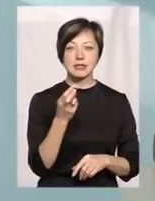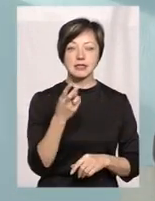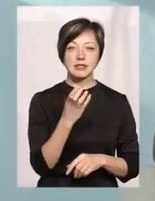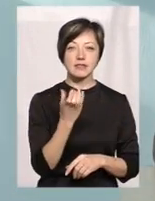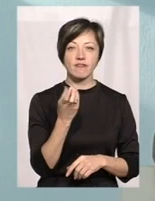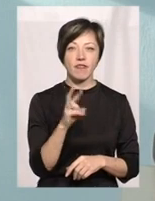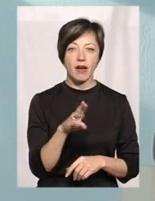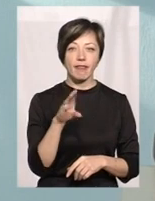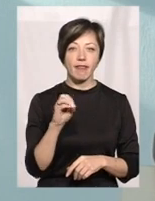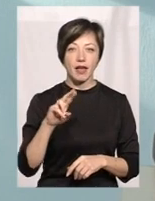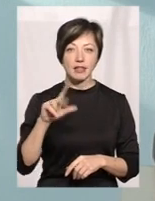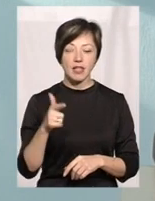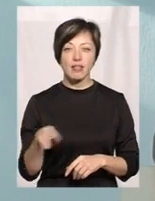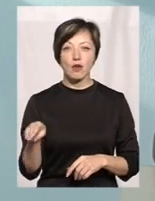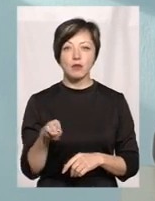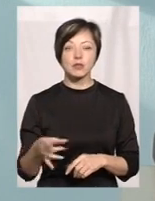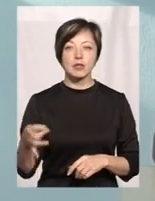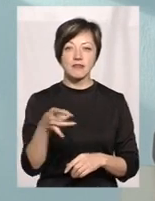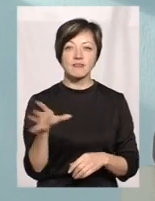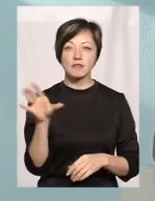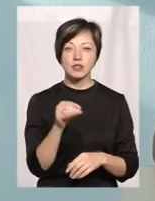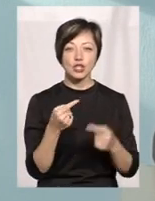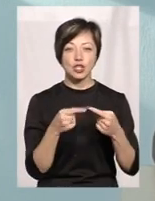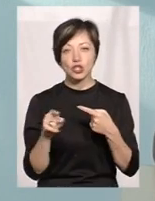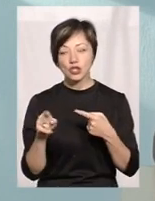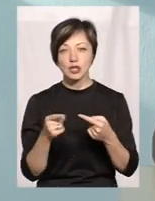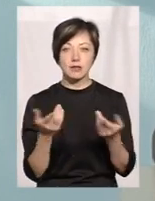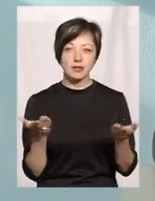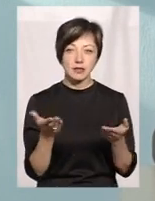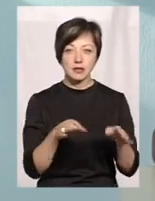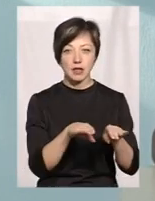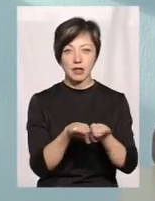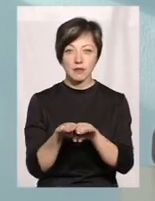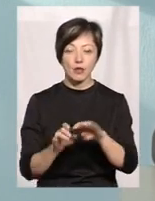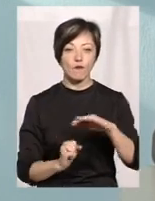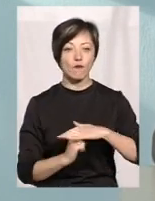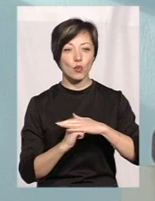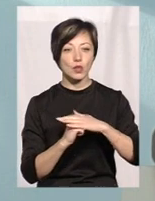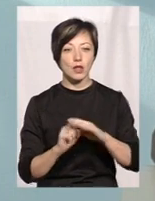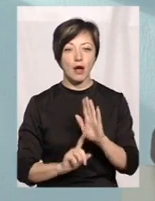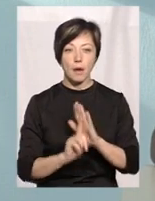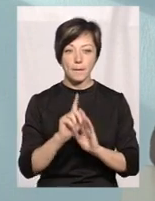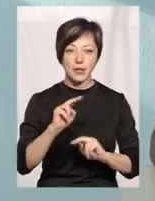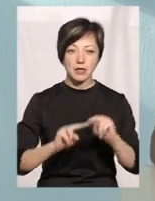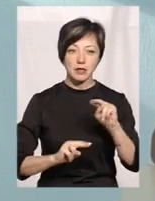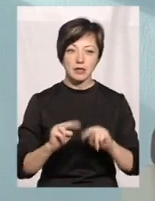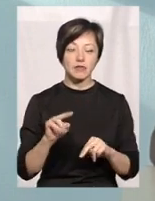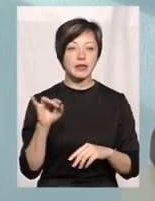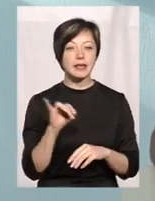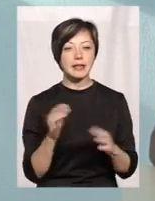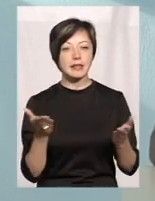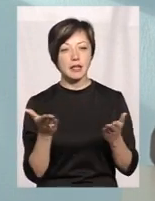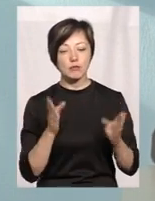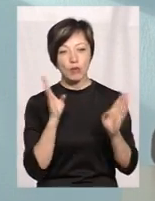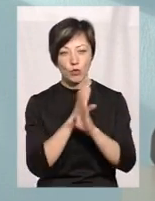Теофіпульський район амбулаторії у Святці. Всі інші десь на рівні фундаментів, ну і зрозуміло, що десь